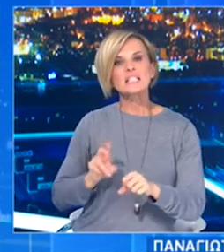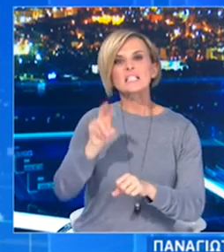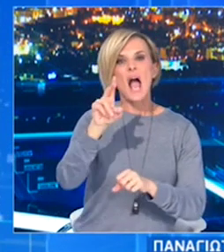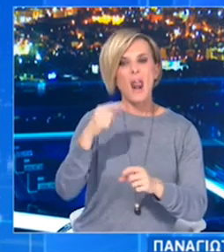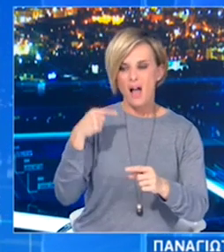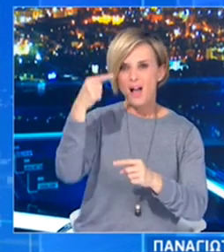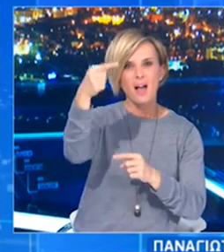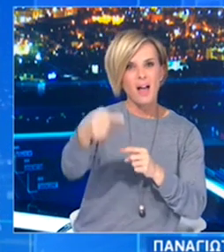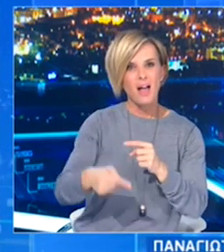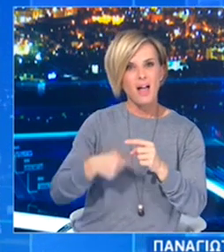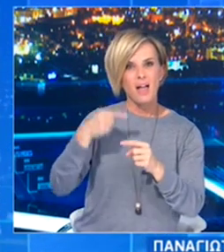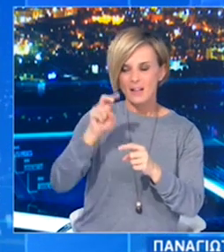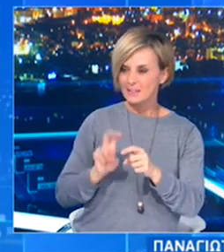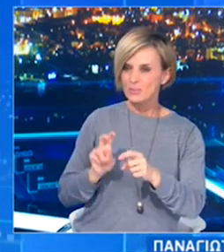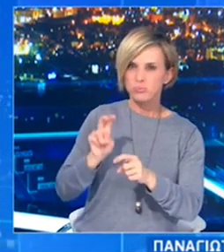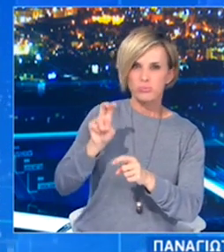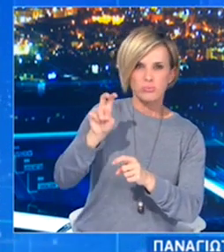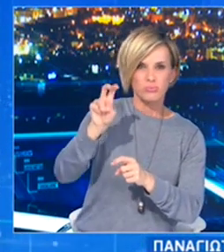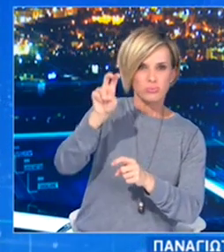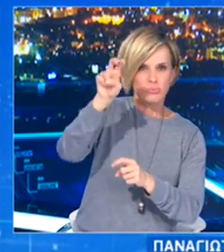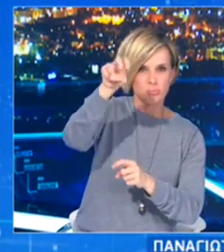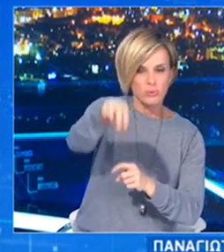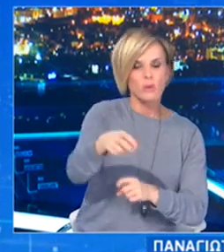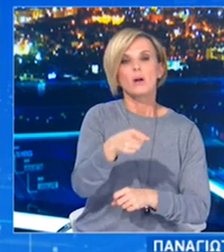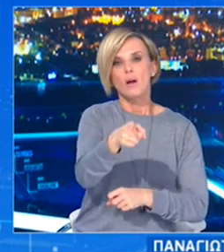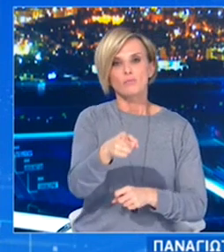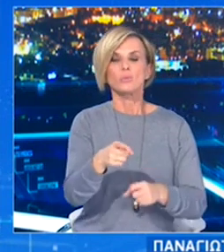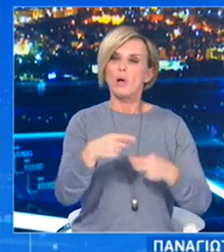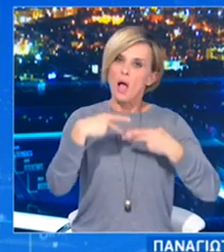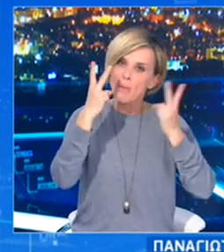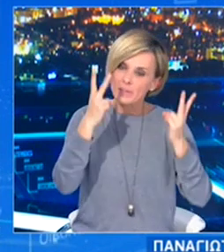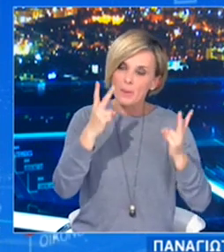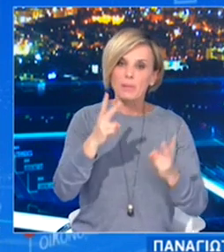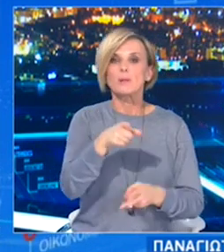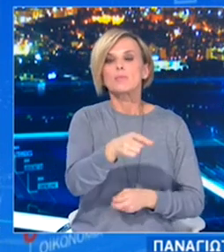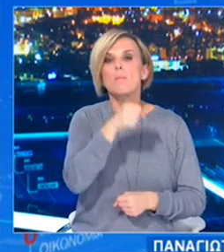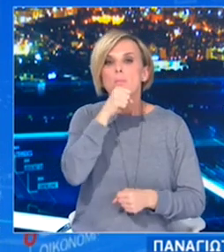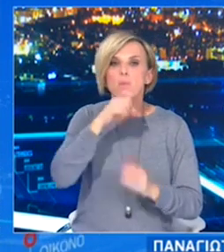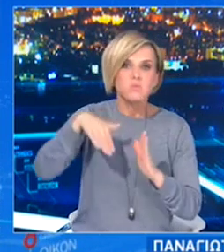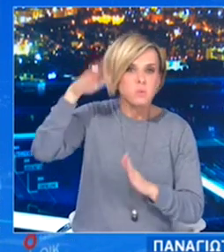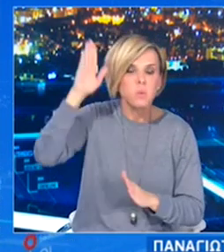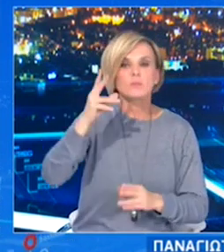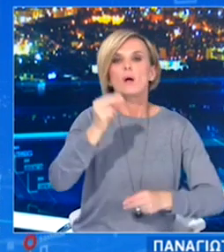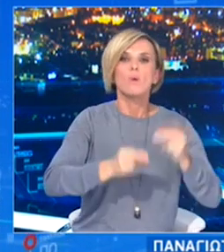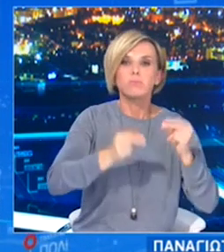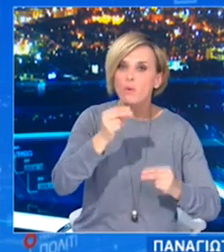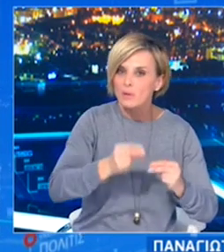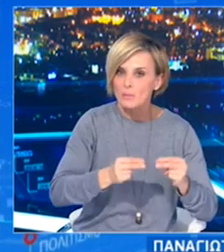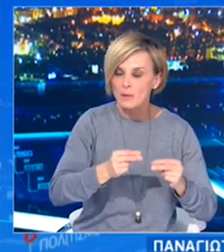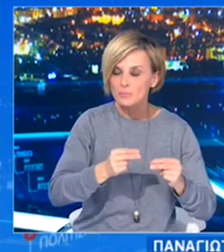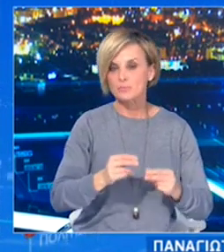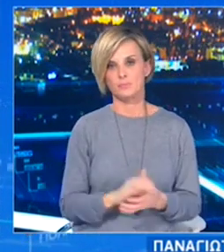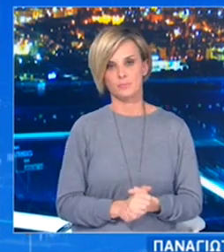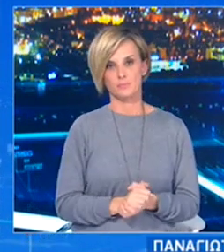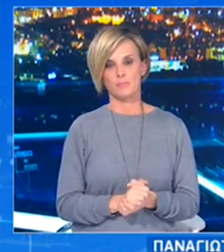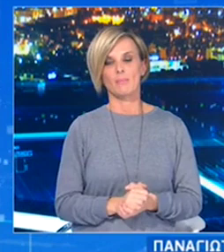δεν επιτρέπει τη χρήση για ανελκυστήρα παρά μόνο σε αμαία, σε ηλικιωμένα άτομα ή για τη χρήση της τροφοδοσίας. Κυρίες και